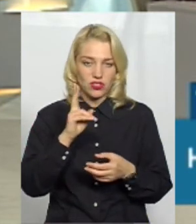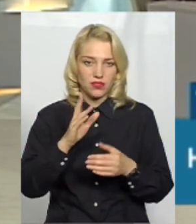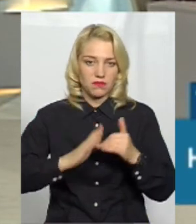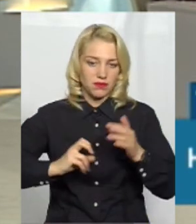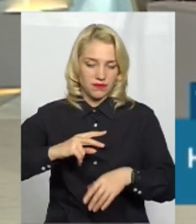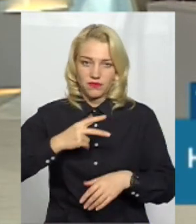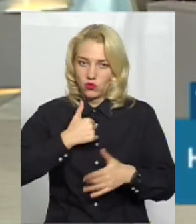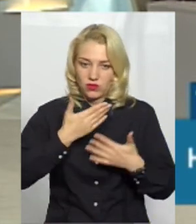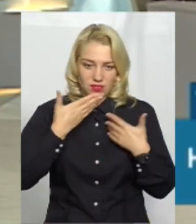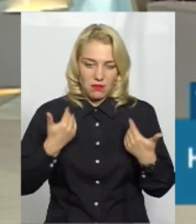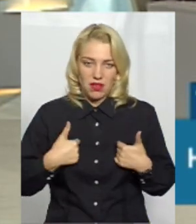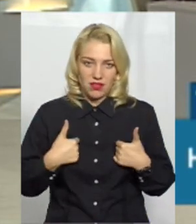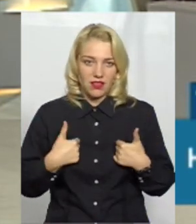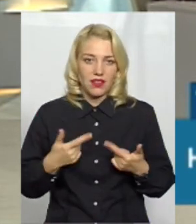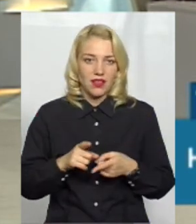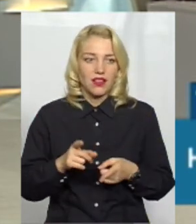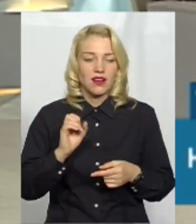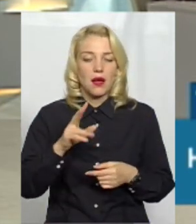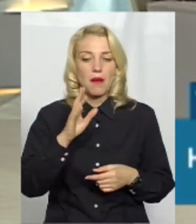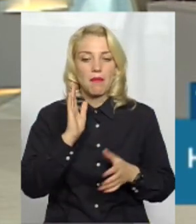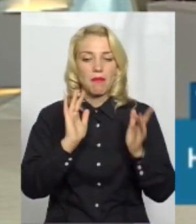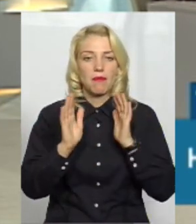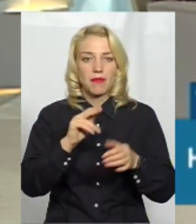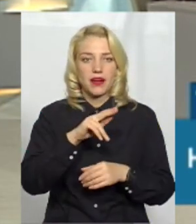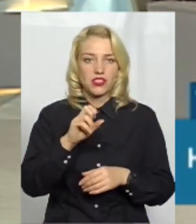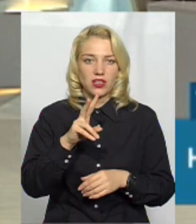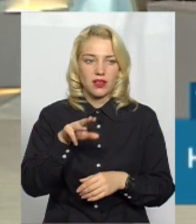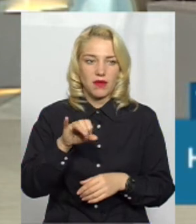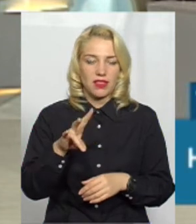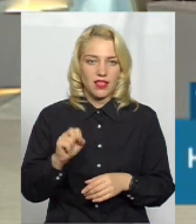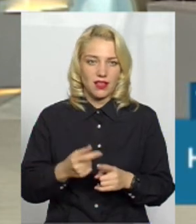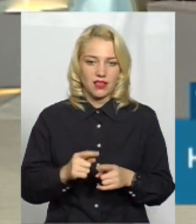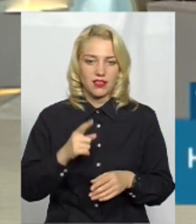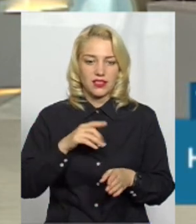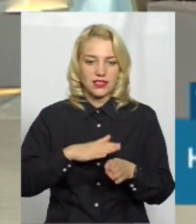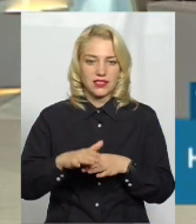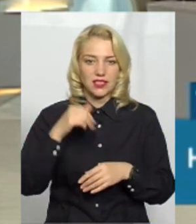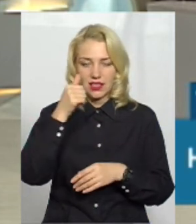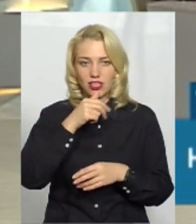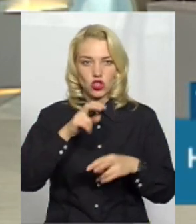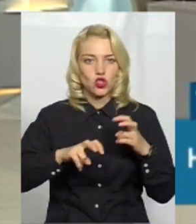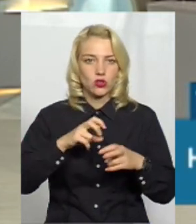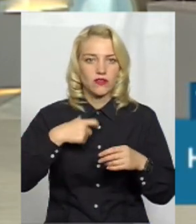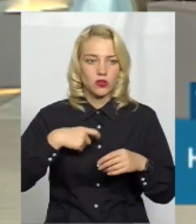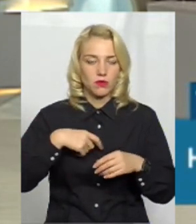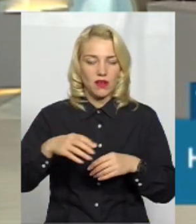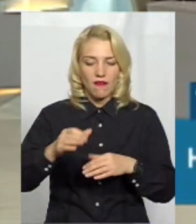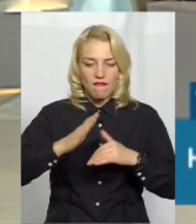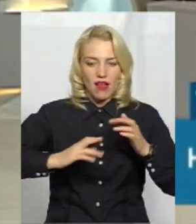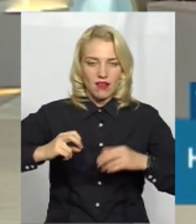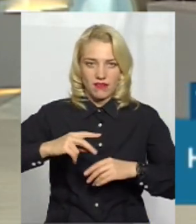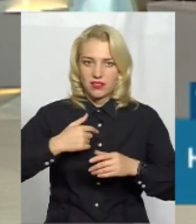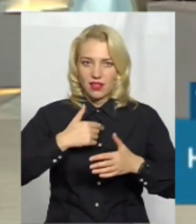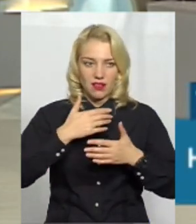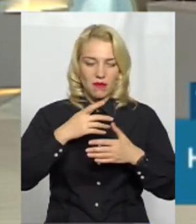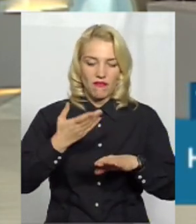сучасні – це проблема є. Тому що, я знаю, парк Чекмана, комунальне підприємство, цілий рік шукали вони собі фахівця, і їм це